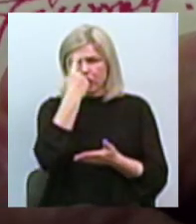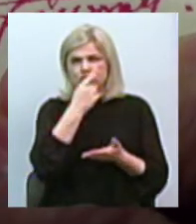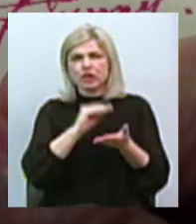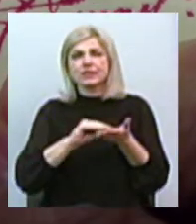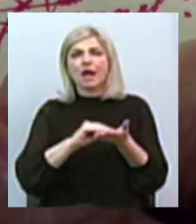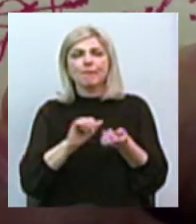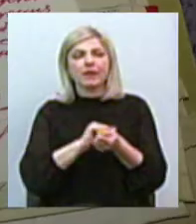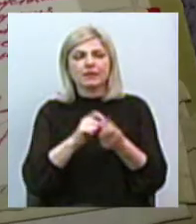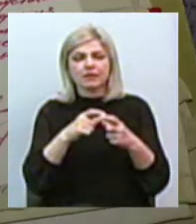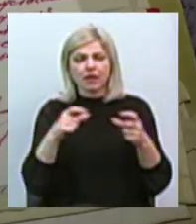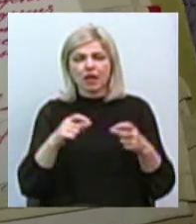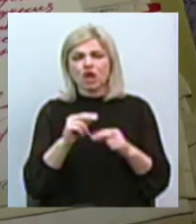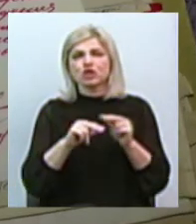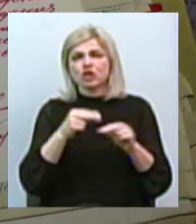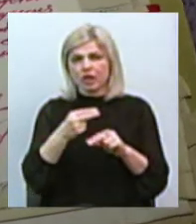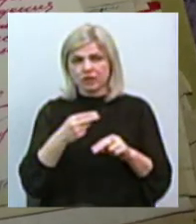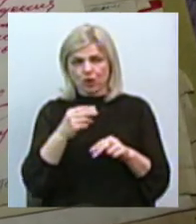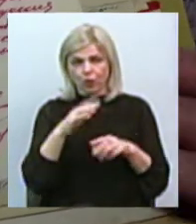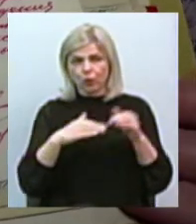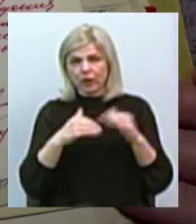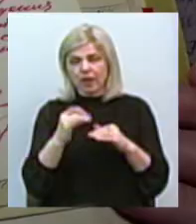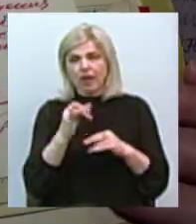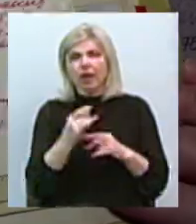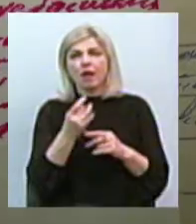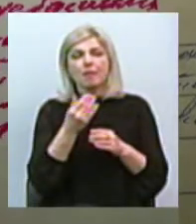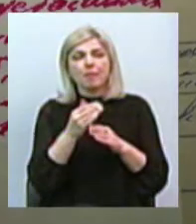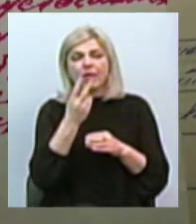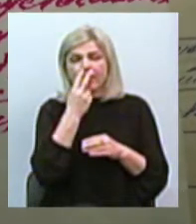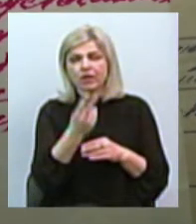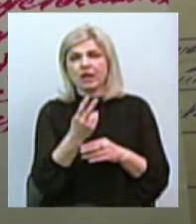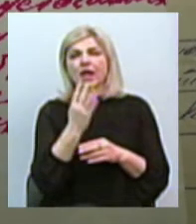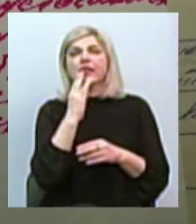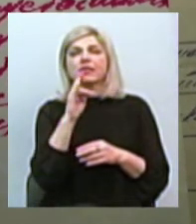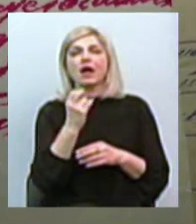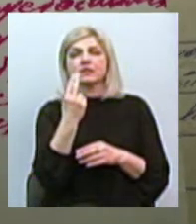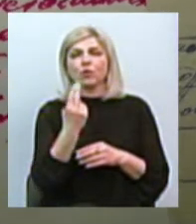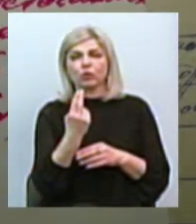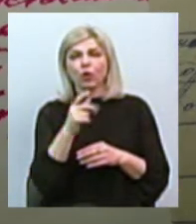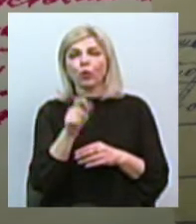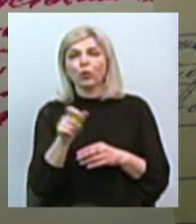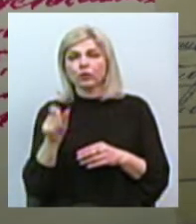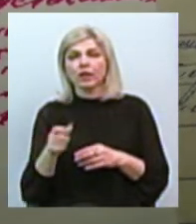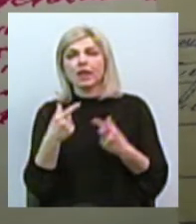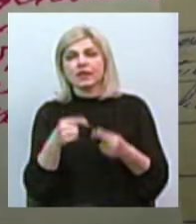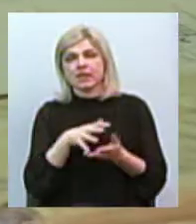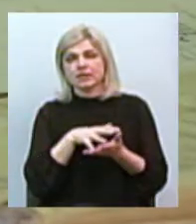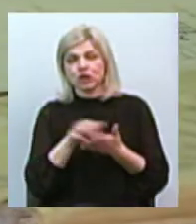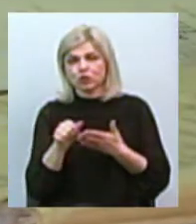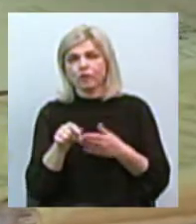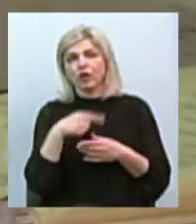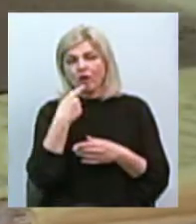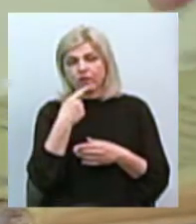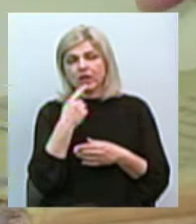пройшли через мої руки. Та лише в малій частині зазначено національність людей, яких знищували, говорить